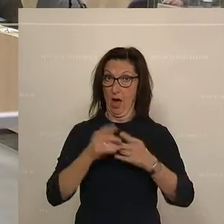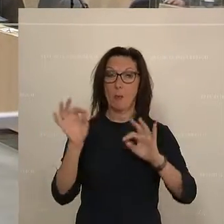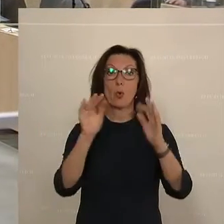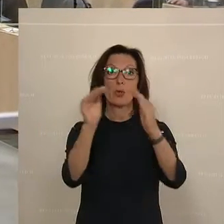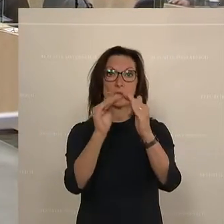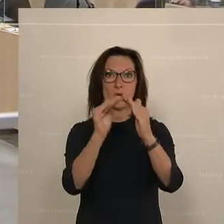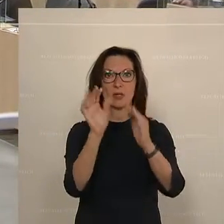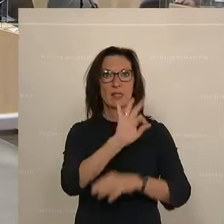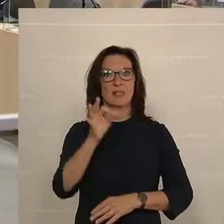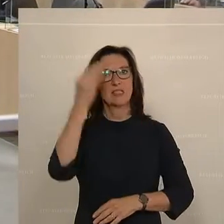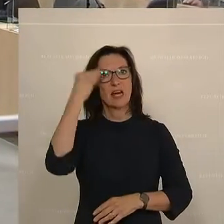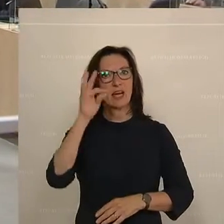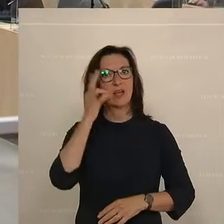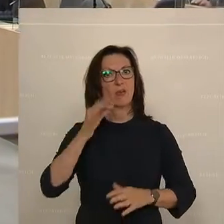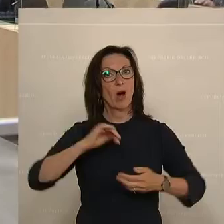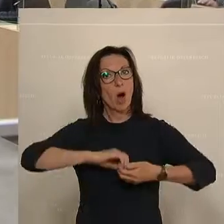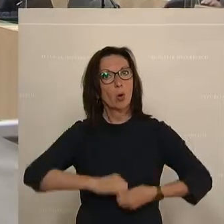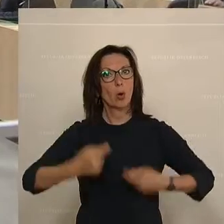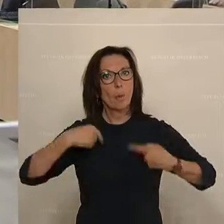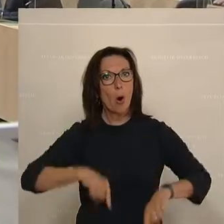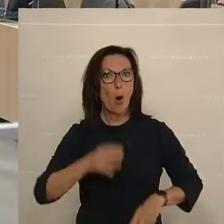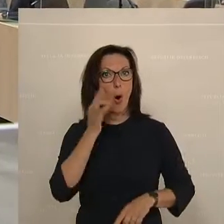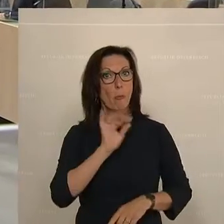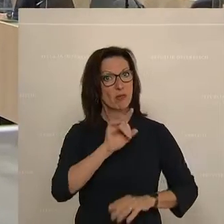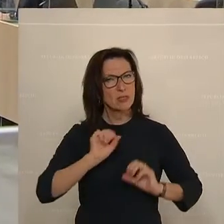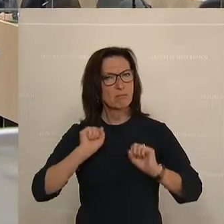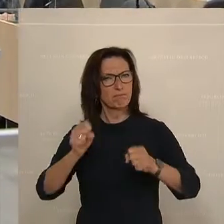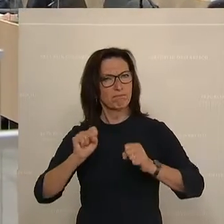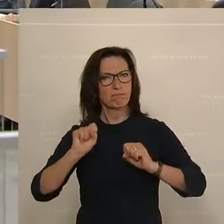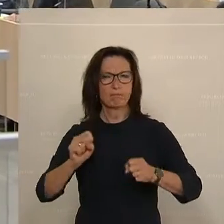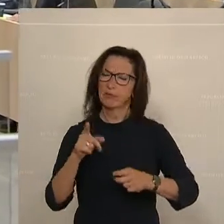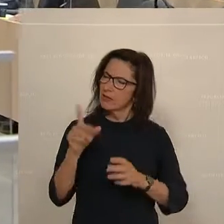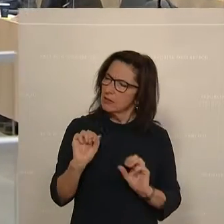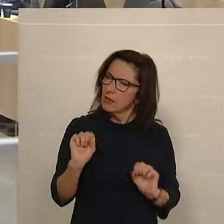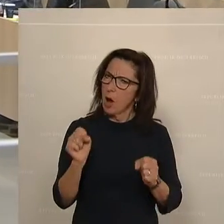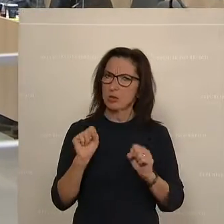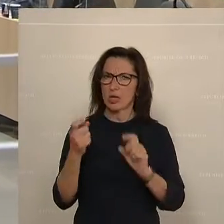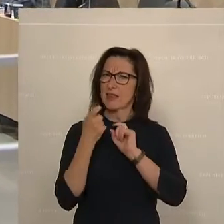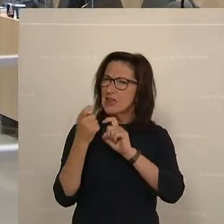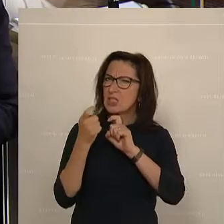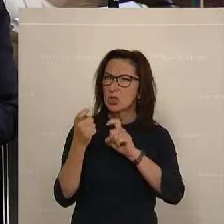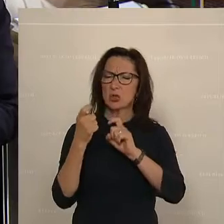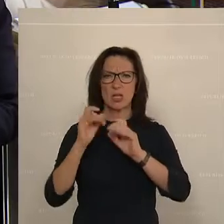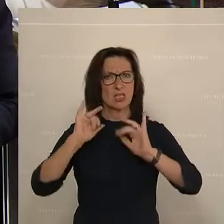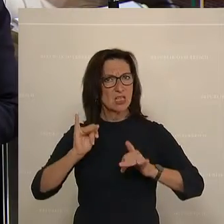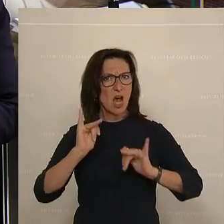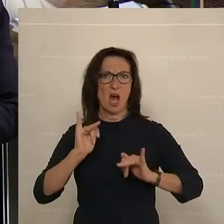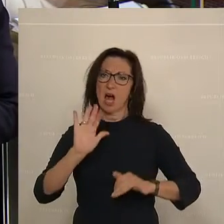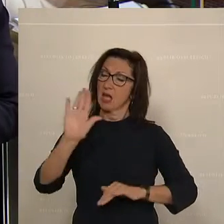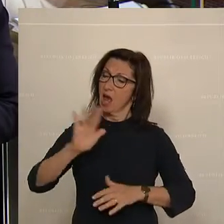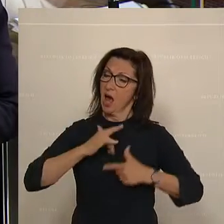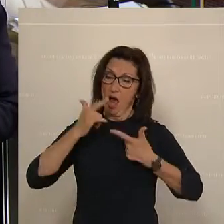Sehr geehrte Frau Kluboffer, ich schätze mal Ihre engagierten Beiträge und auch Ihr Engagement in der Diskussion. Und wir teilen auch ein Anliegen,